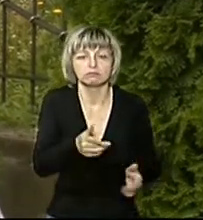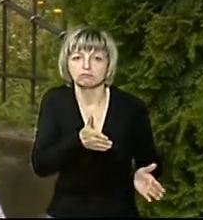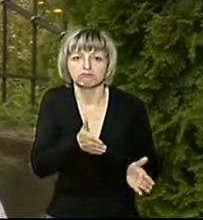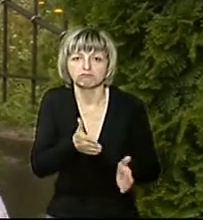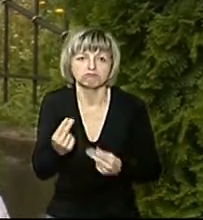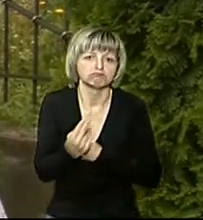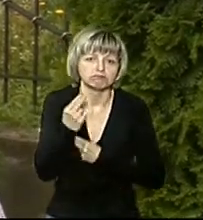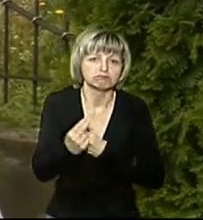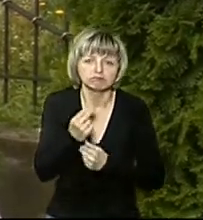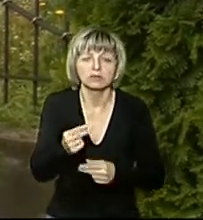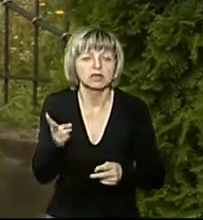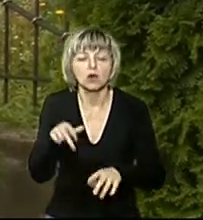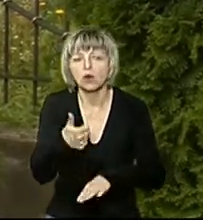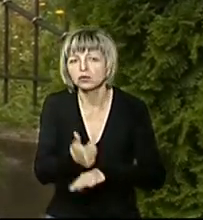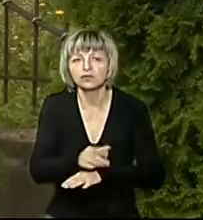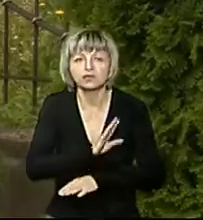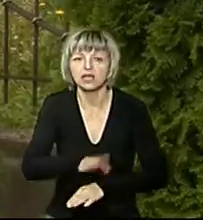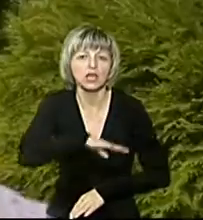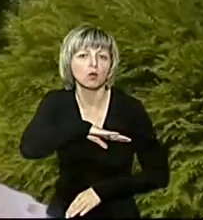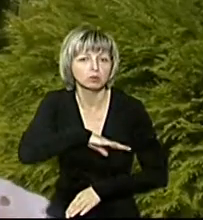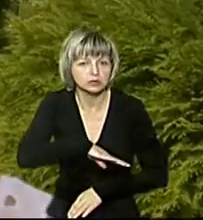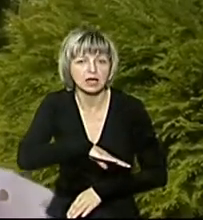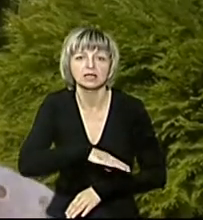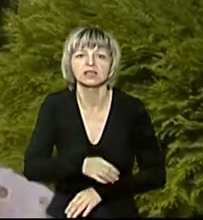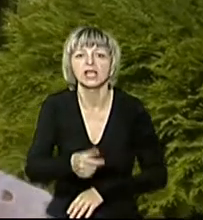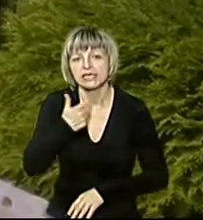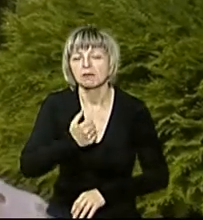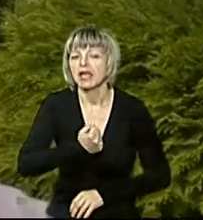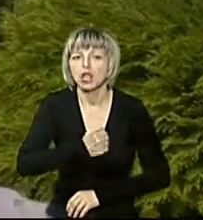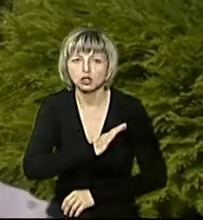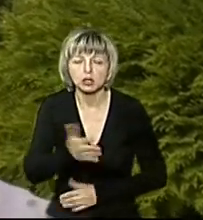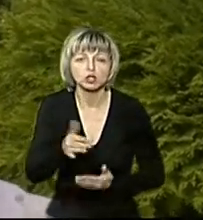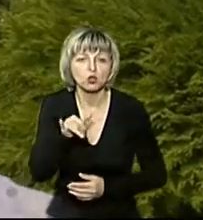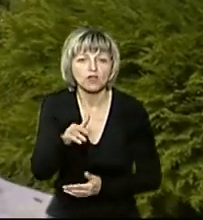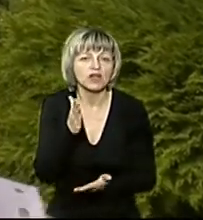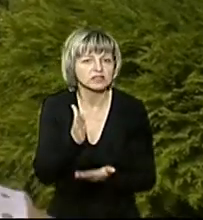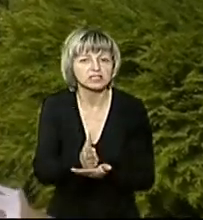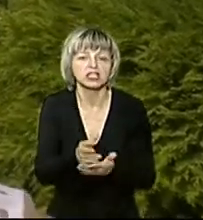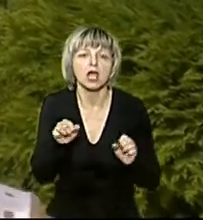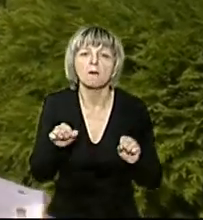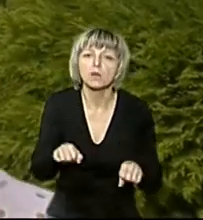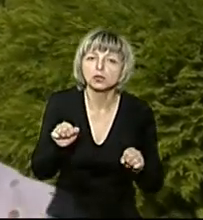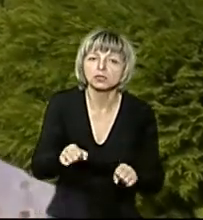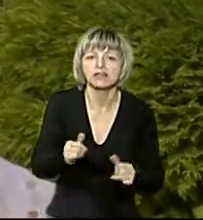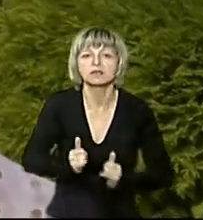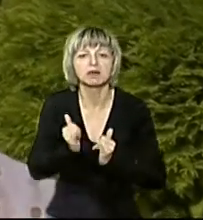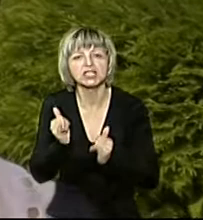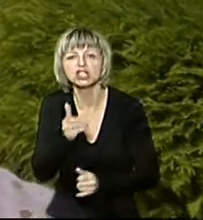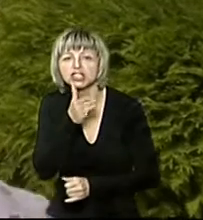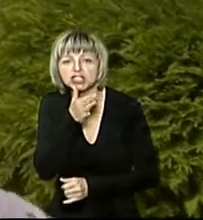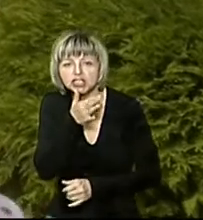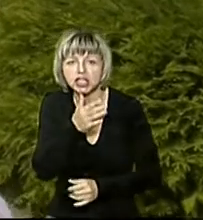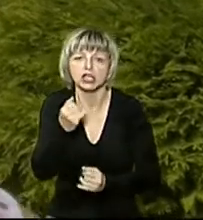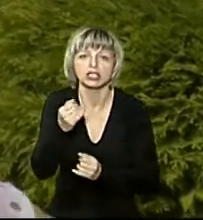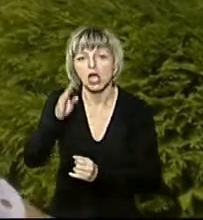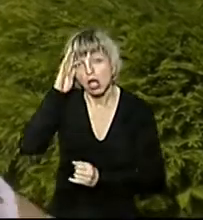впускати руки і не шкодувати себе, ніколи не можна. Якщо у вас є можливість приділити час коханій людині, мамі, подзвонити,